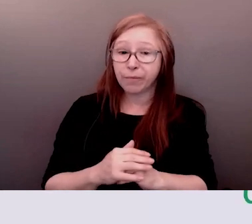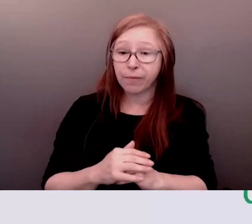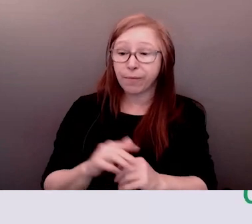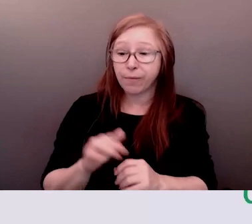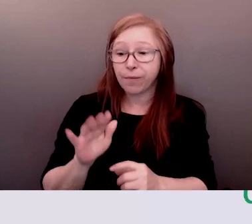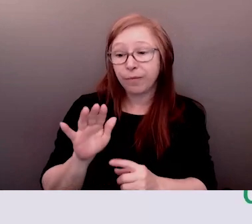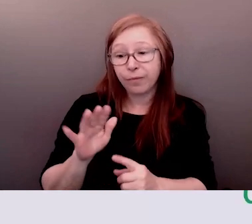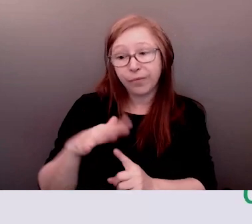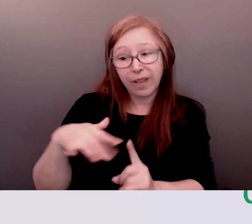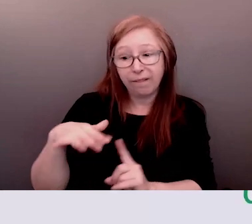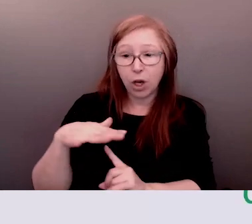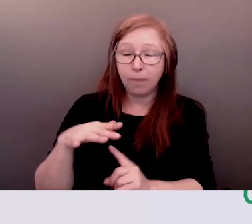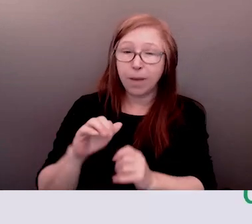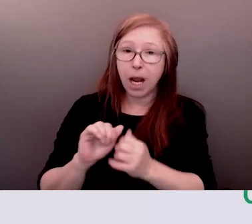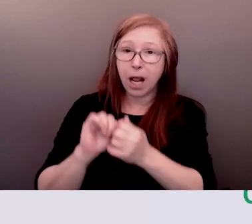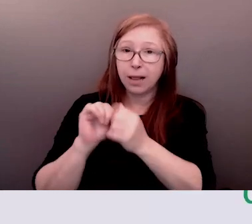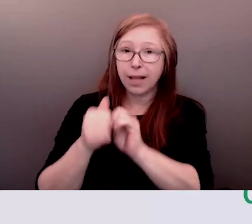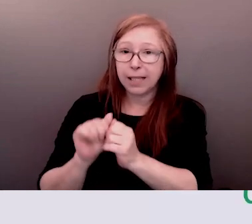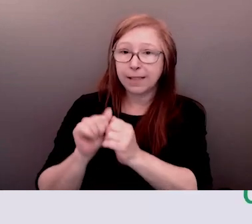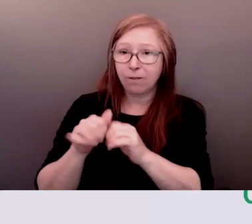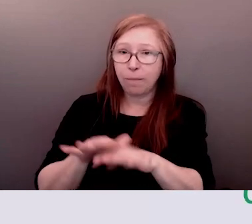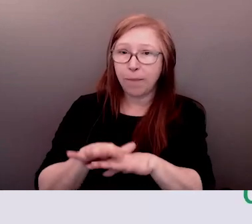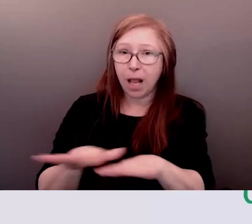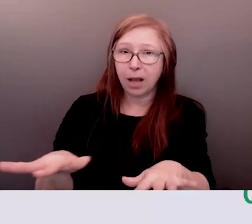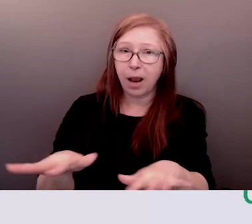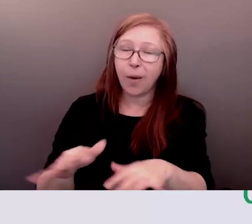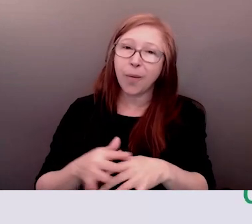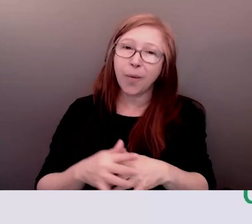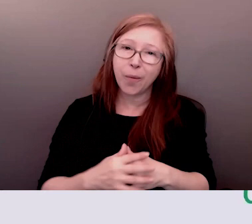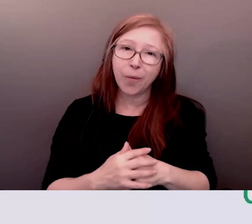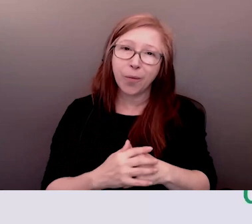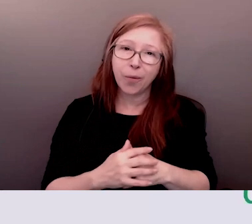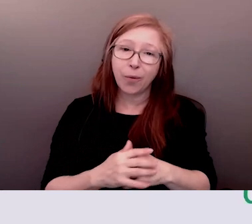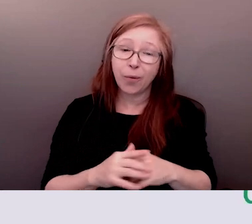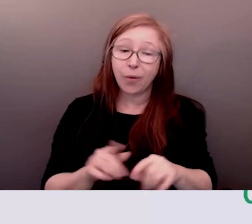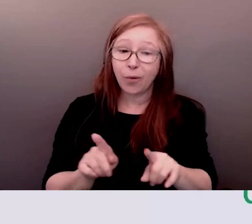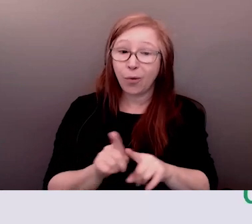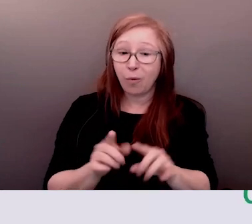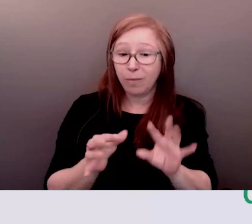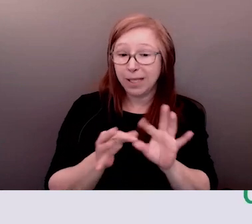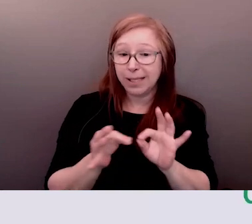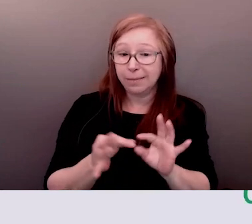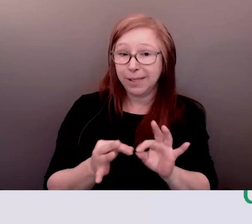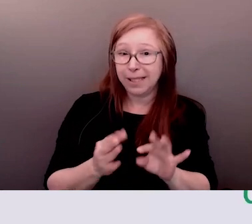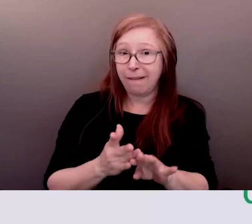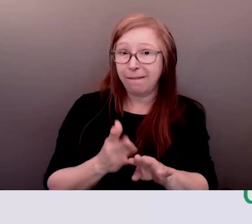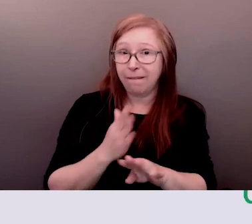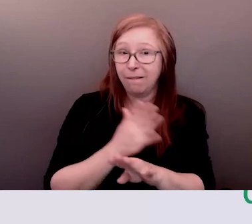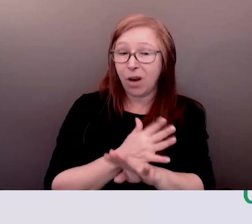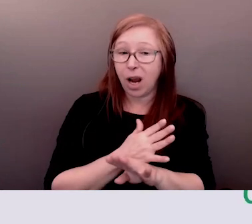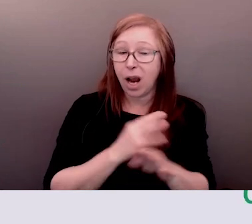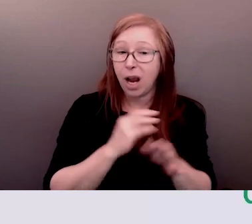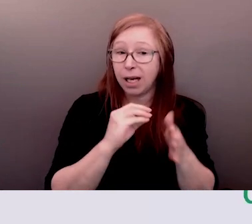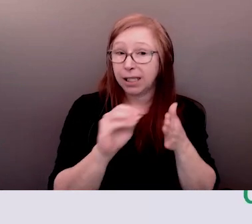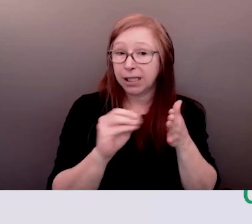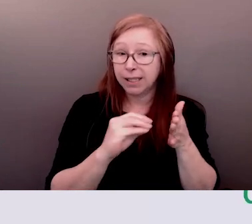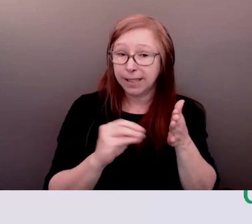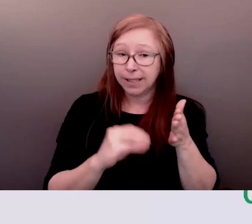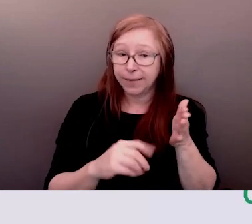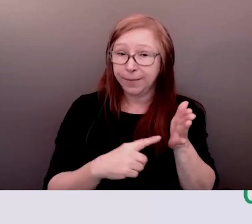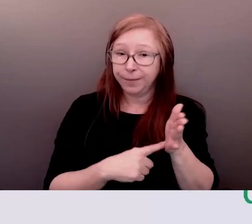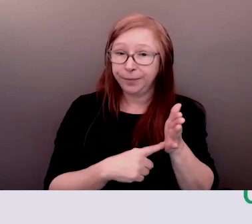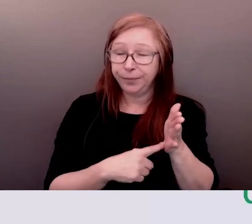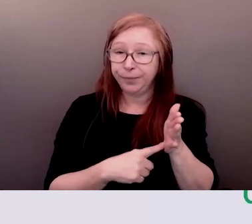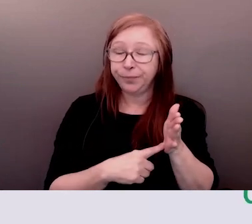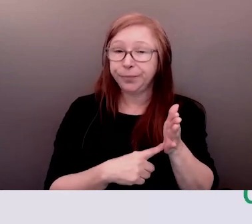les choses que vous pouvez considérer là-dessus c'est que l'intégration nous oblige à nier qui nous sommes en